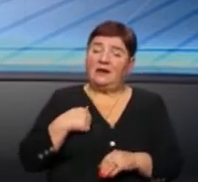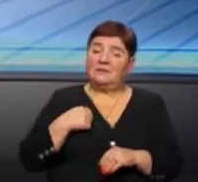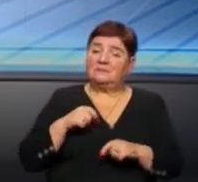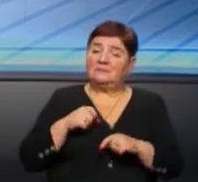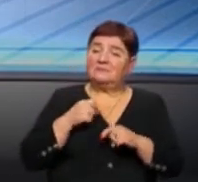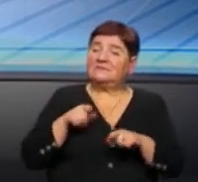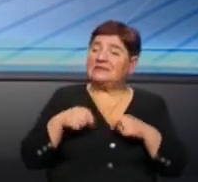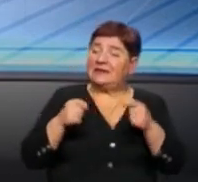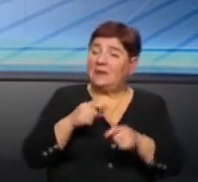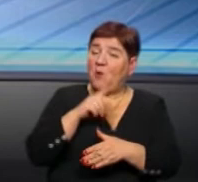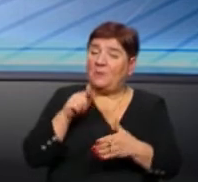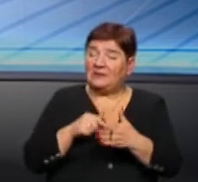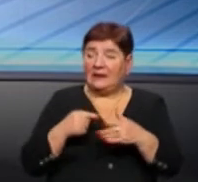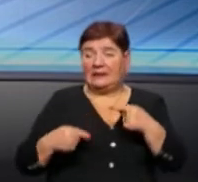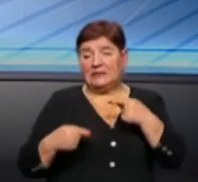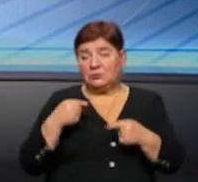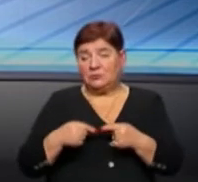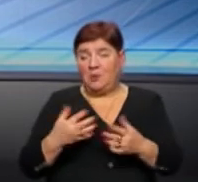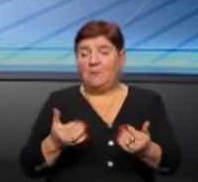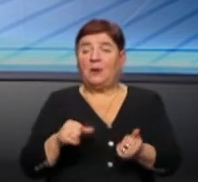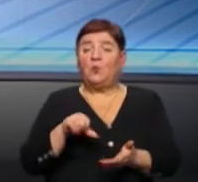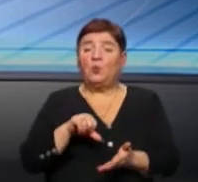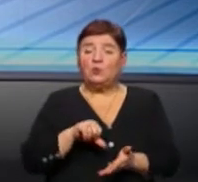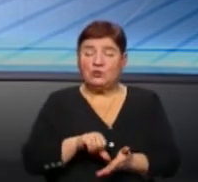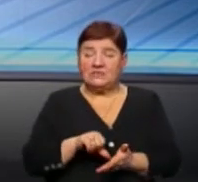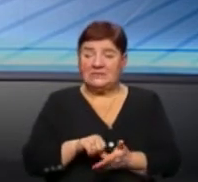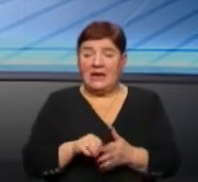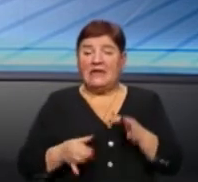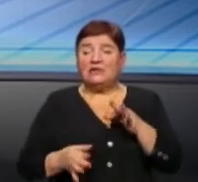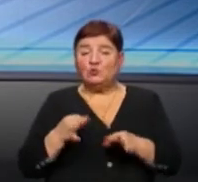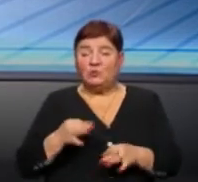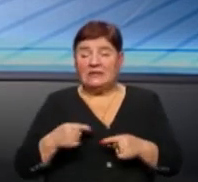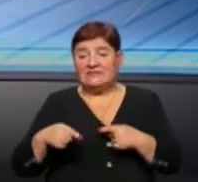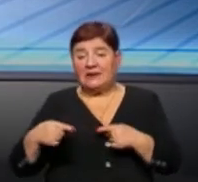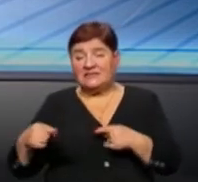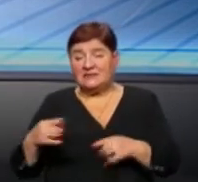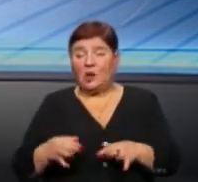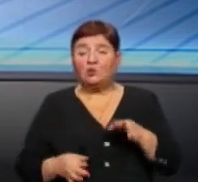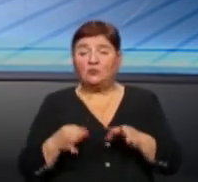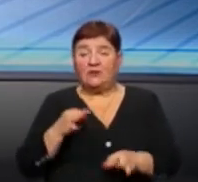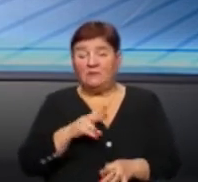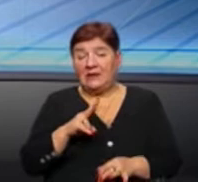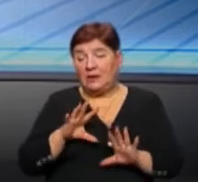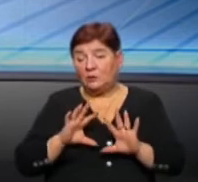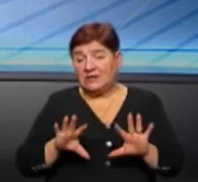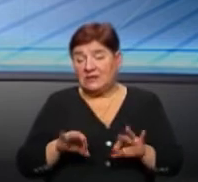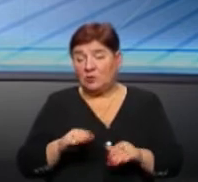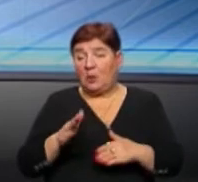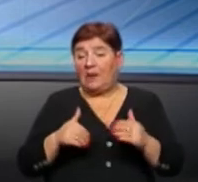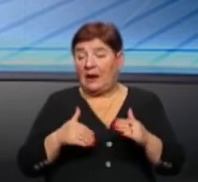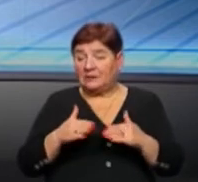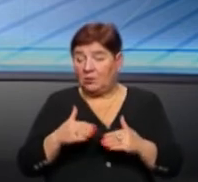десь дискутуємо. Також участь беруть і судді з різних суддів, які розказують нам